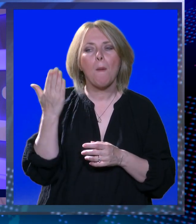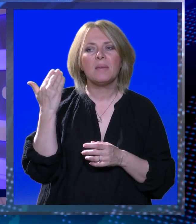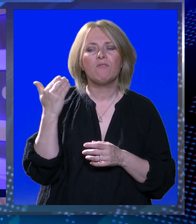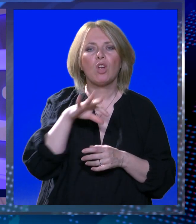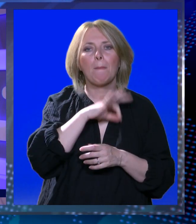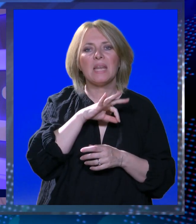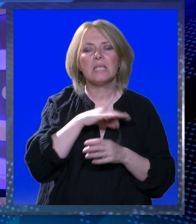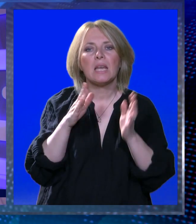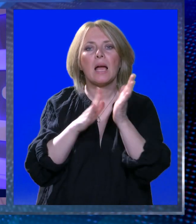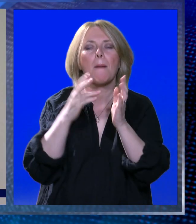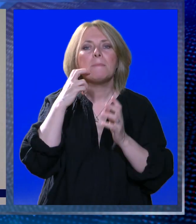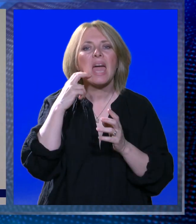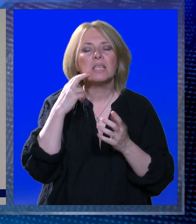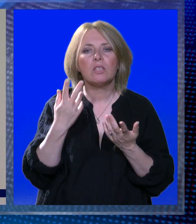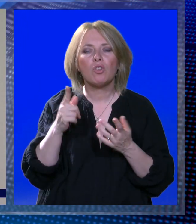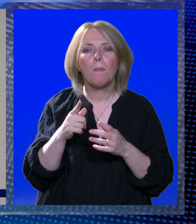tužitelja.